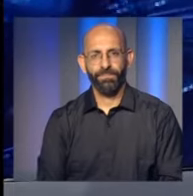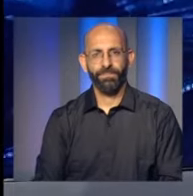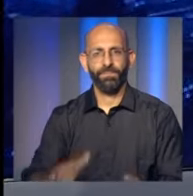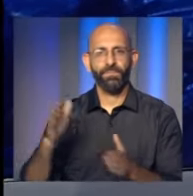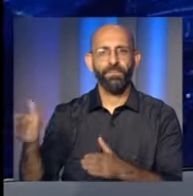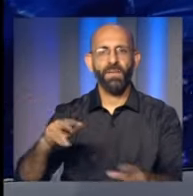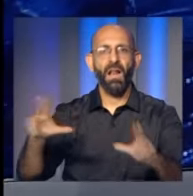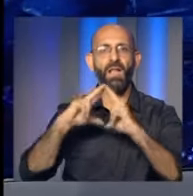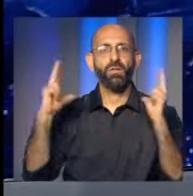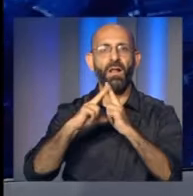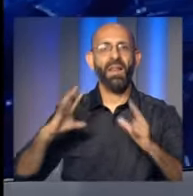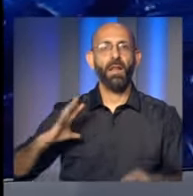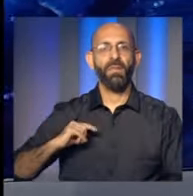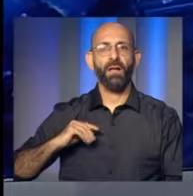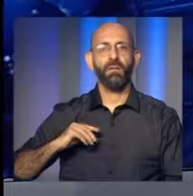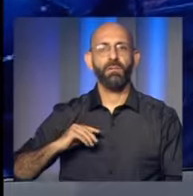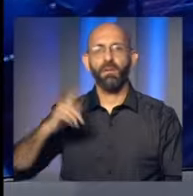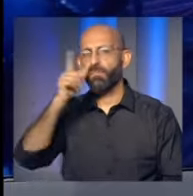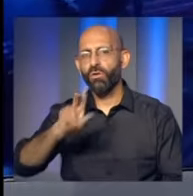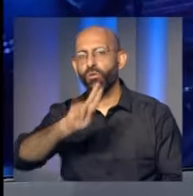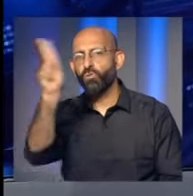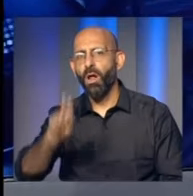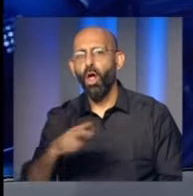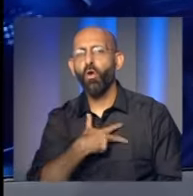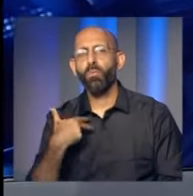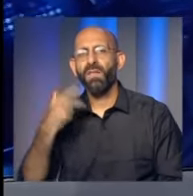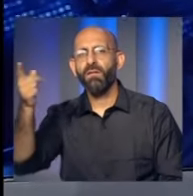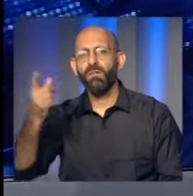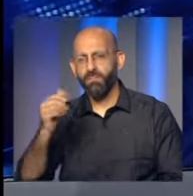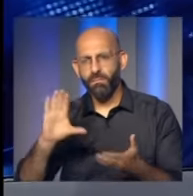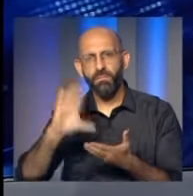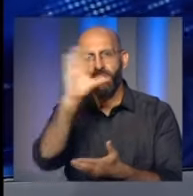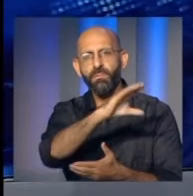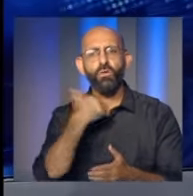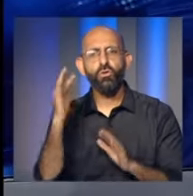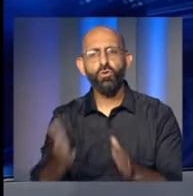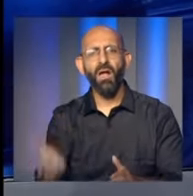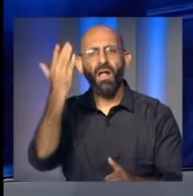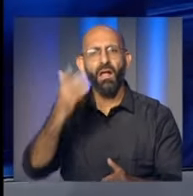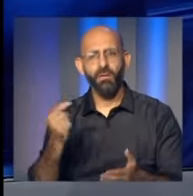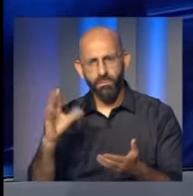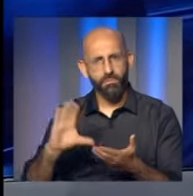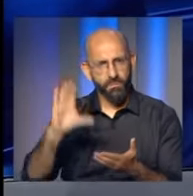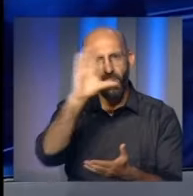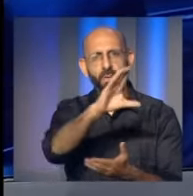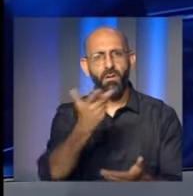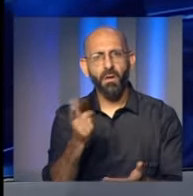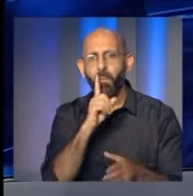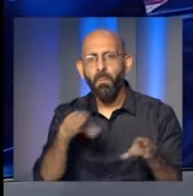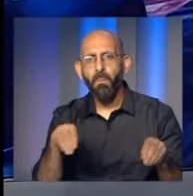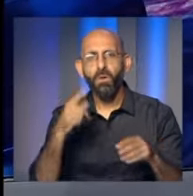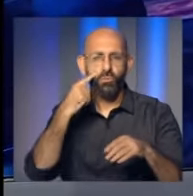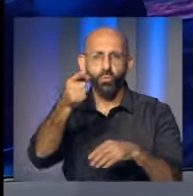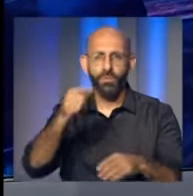سلسلة النشاطات للجان النيابية والنائبة غادا أيوب وجهت سؤالا إلى الحكومة حول تعويضات ذوي